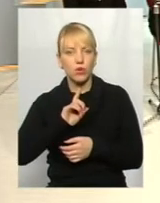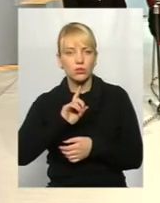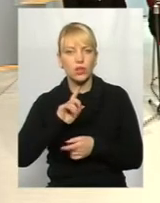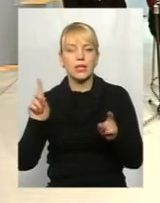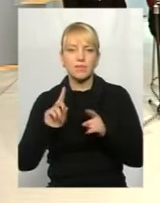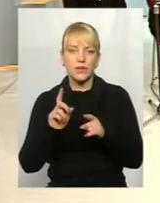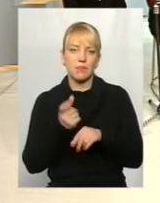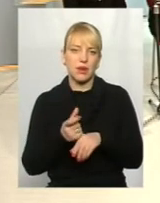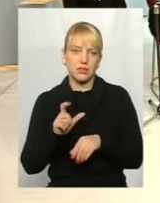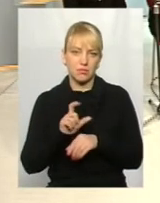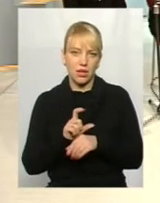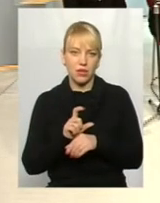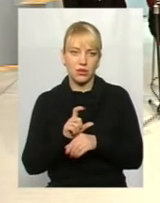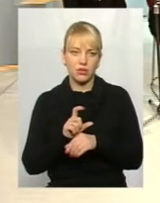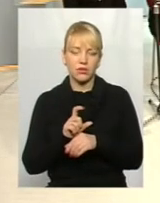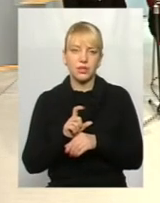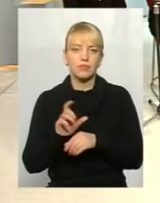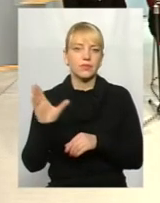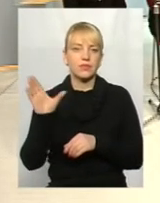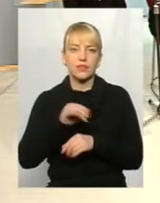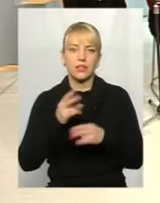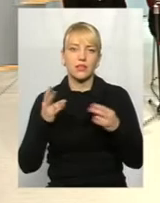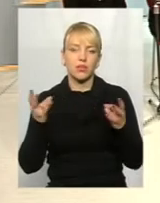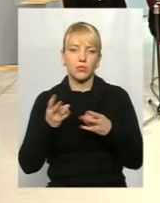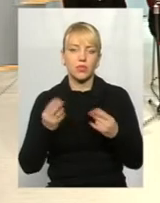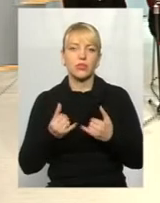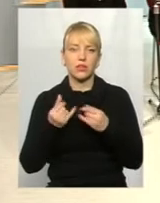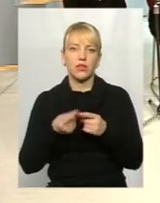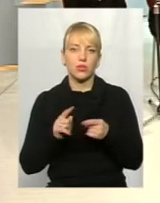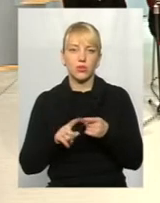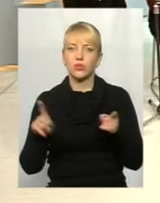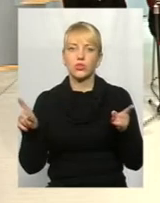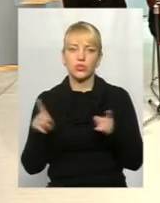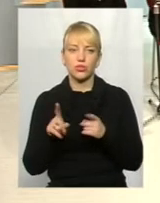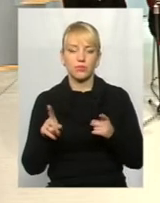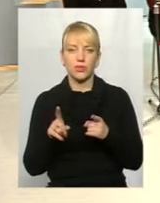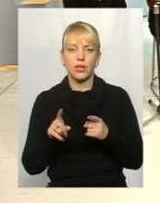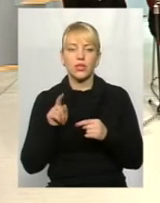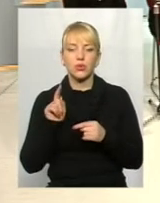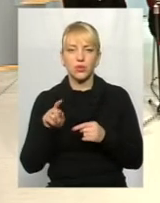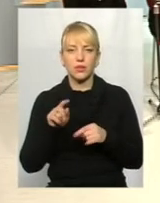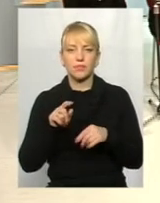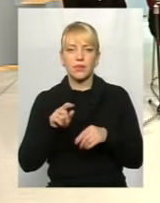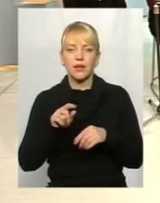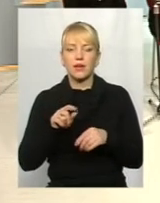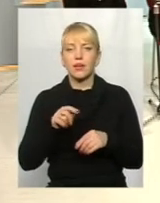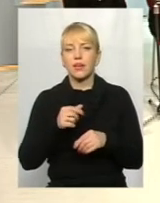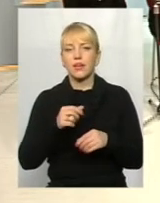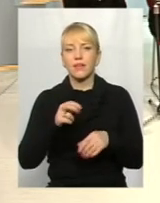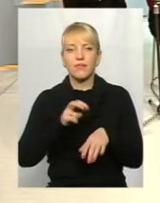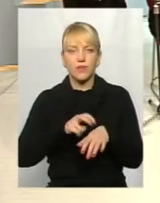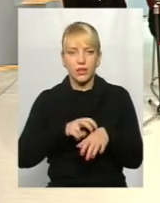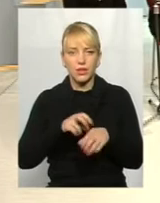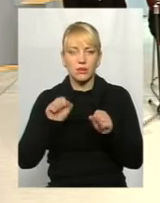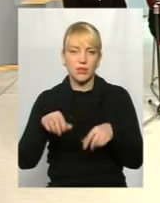максимально все необхідне для того, щоб той педіатр або ж терапевт міг